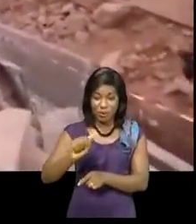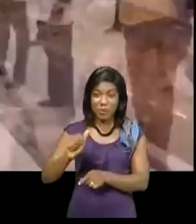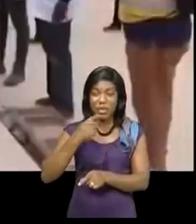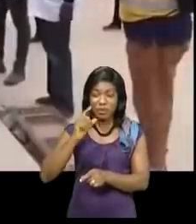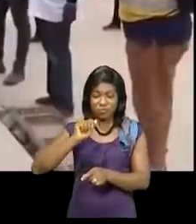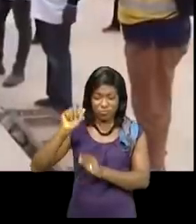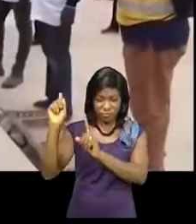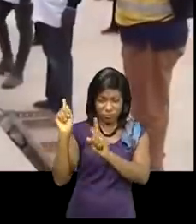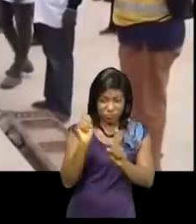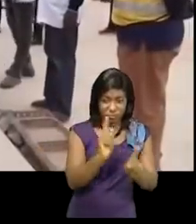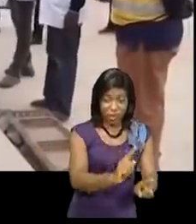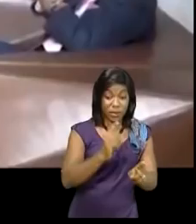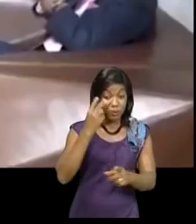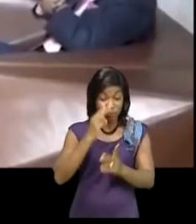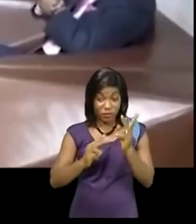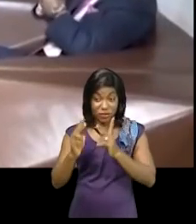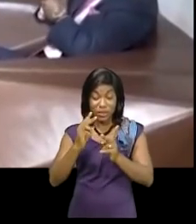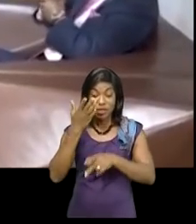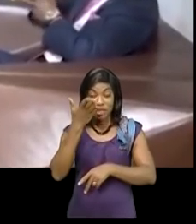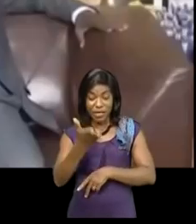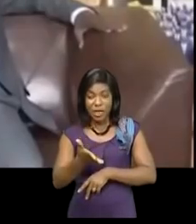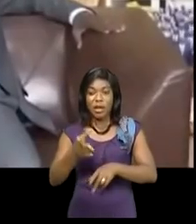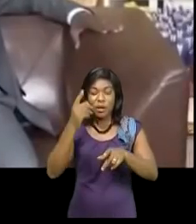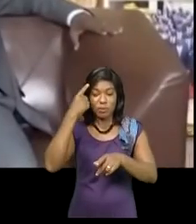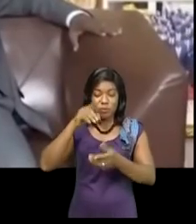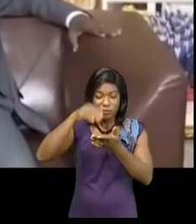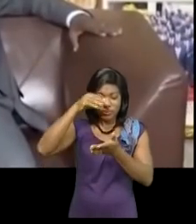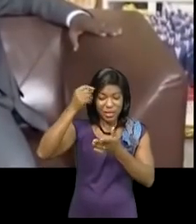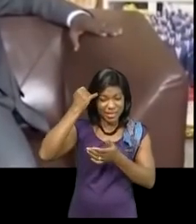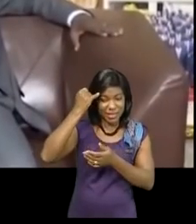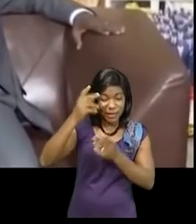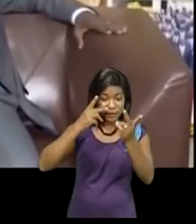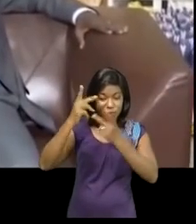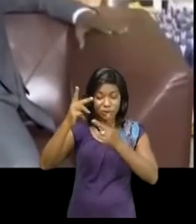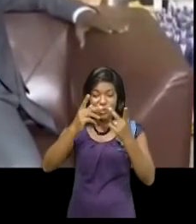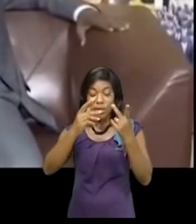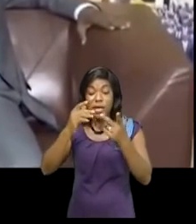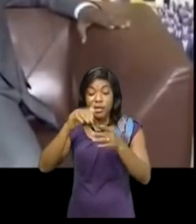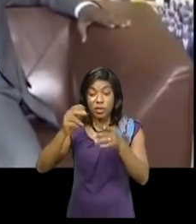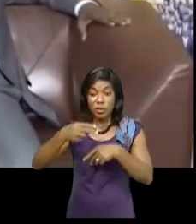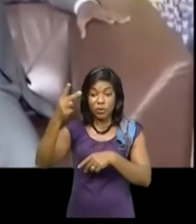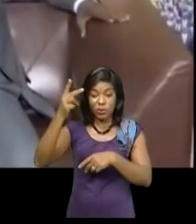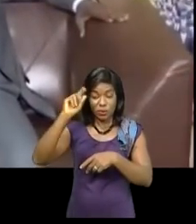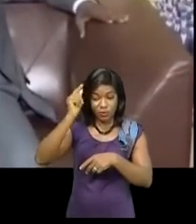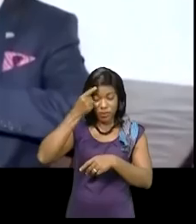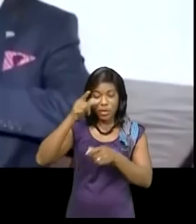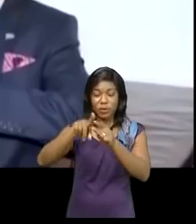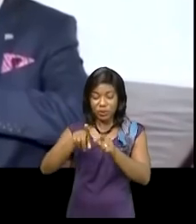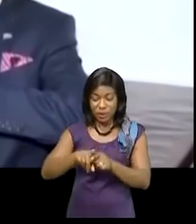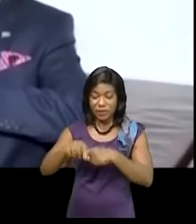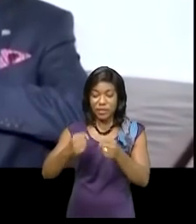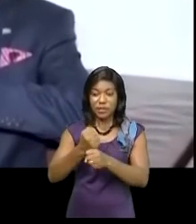rendra personnellement sur place dans la province qu'il préfère, afin de s'imprégner de la vision du premier des Hauts-Katanga, exécuteur fidèle